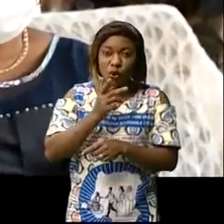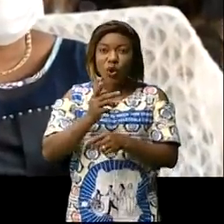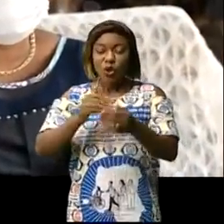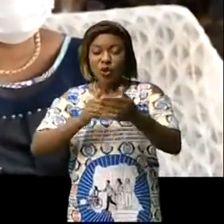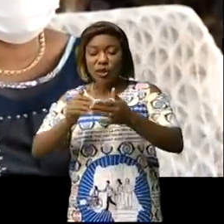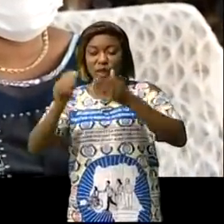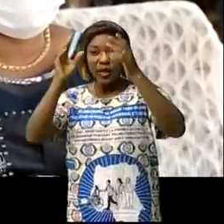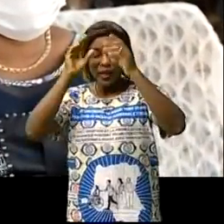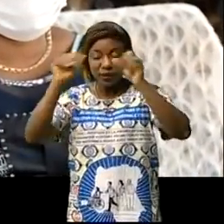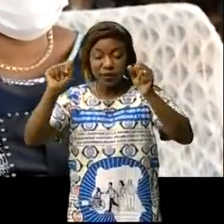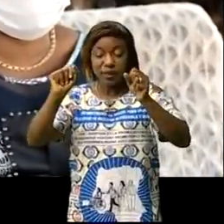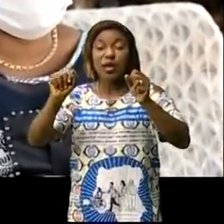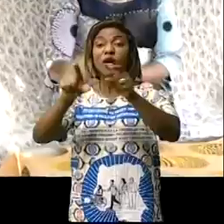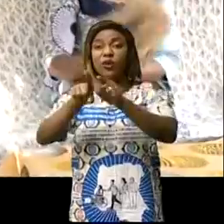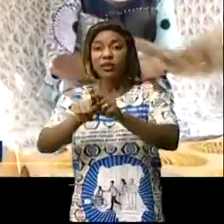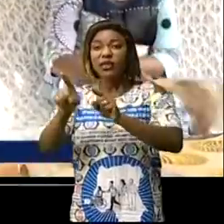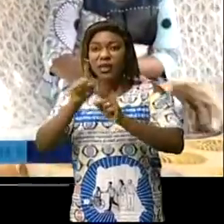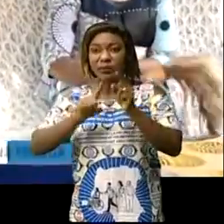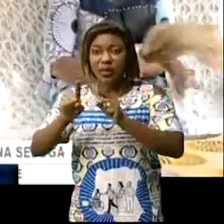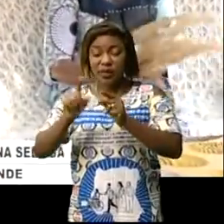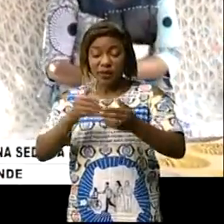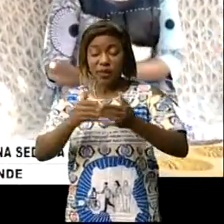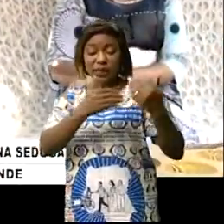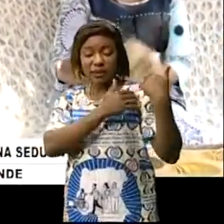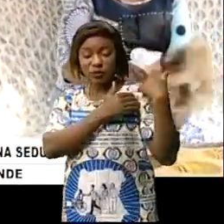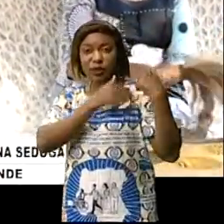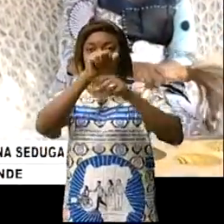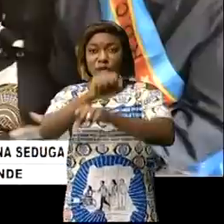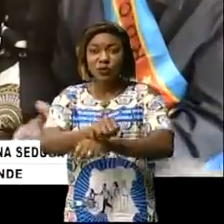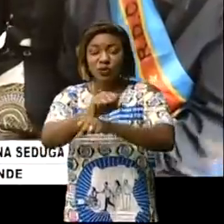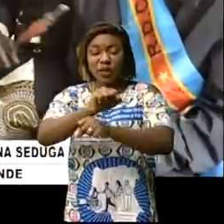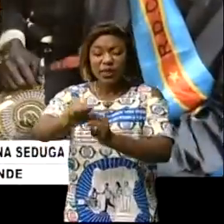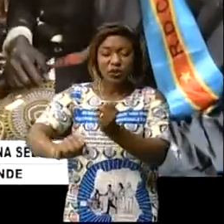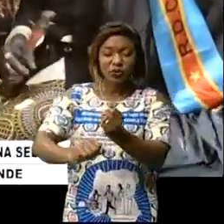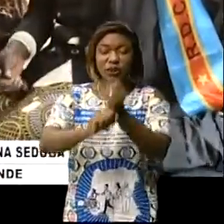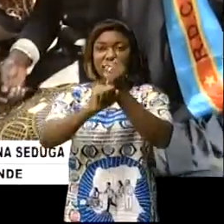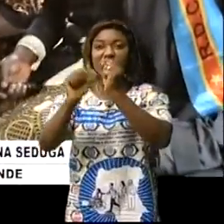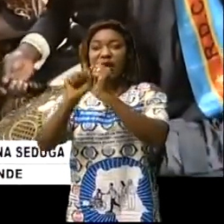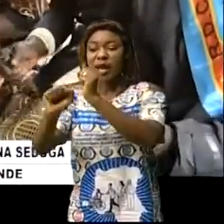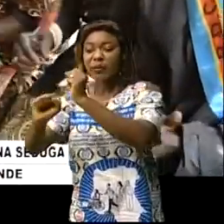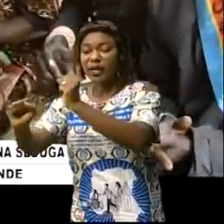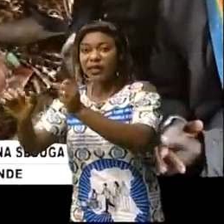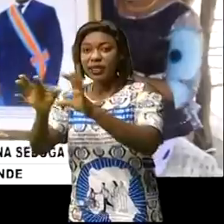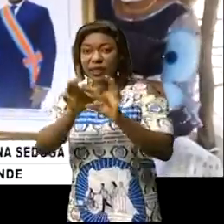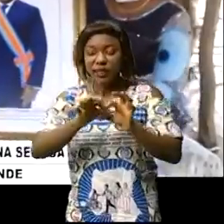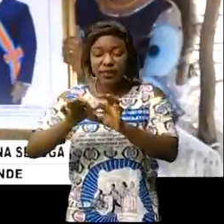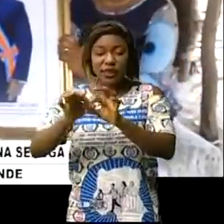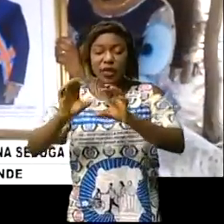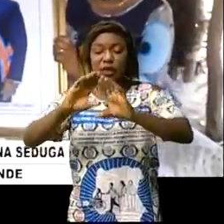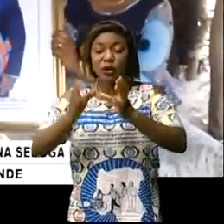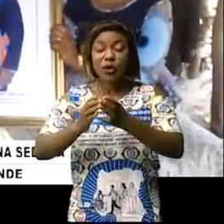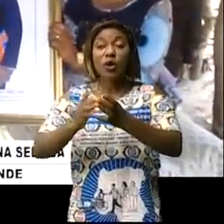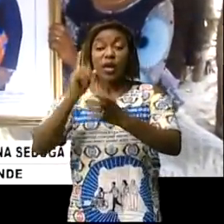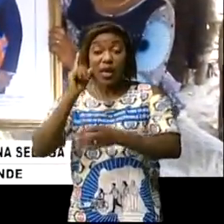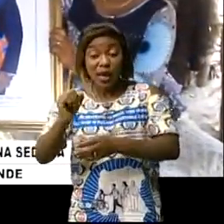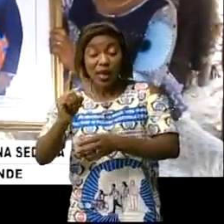professeur Nana Manonina Kumba sollicité auprès des autorités Koutimières le soutien à cette campagne de l'unité et la cohésion nationale pour